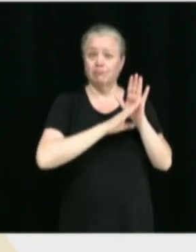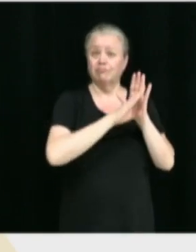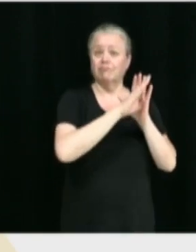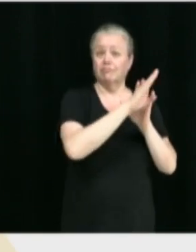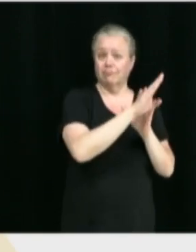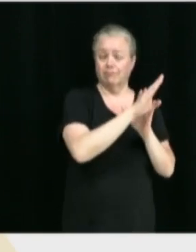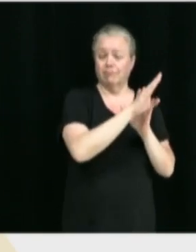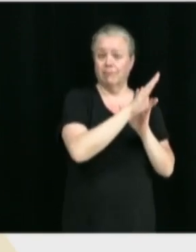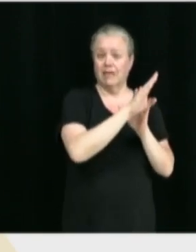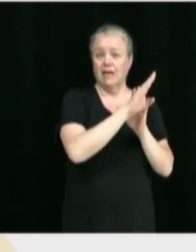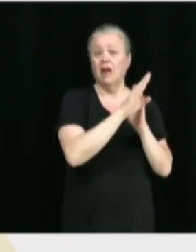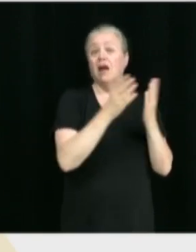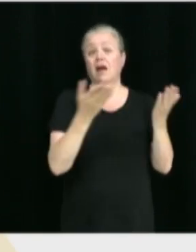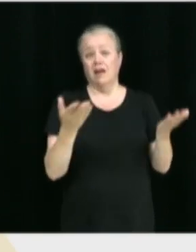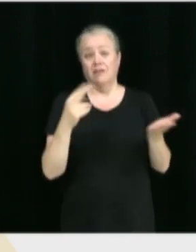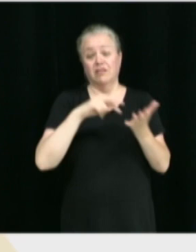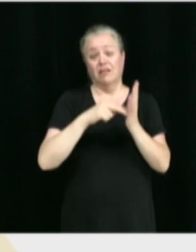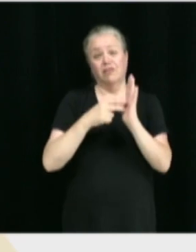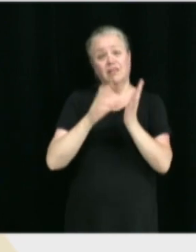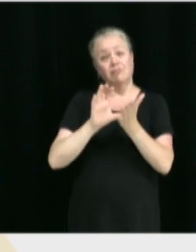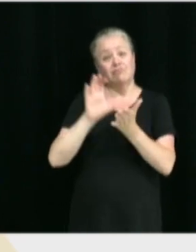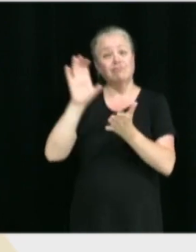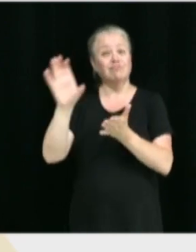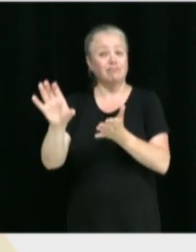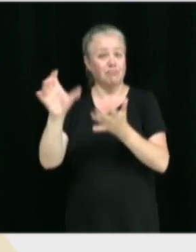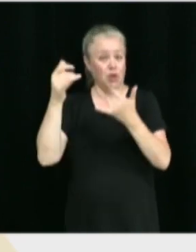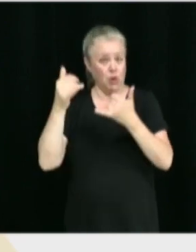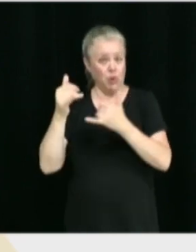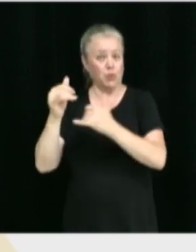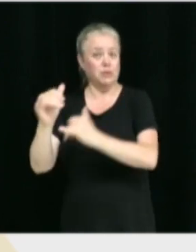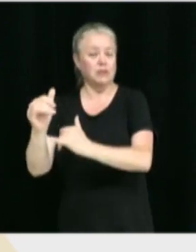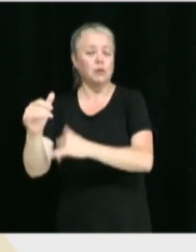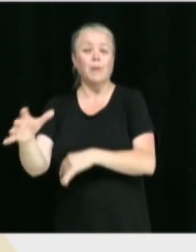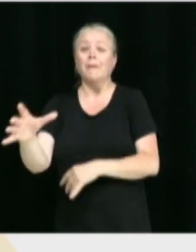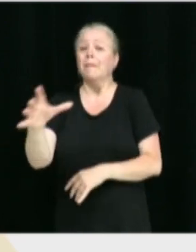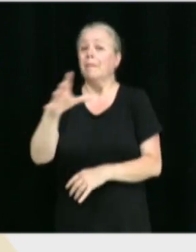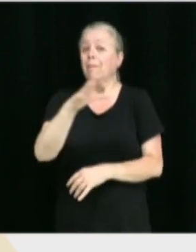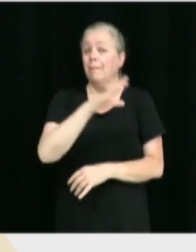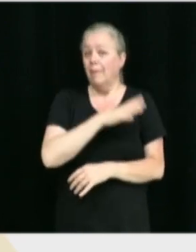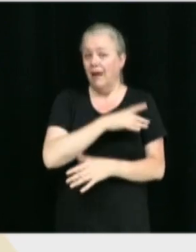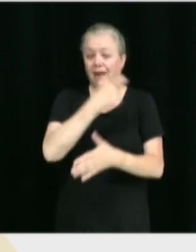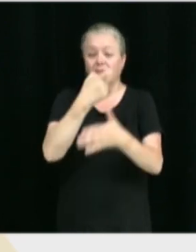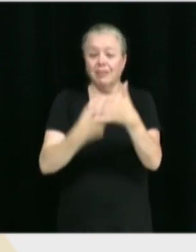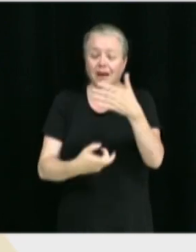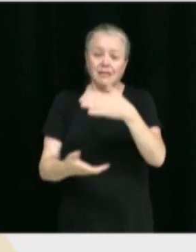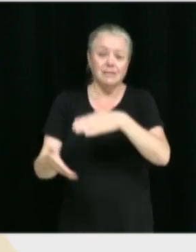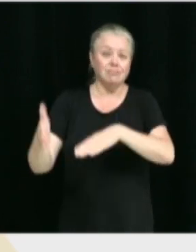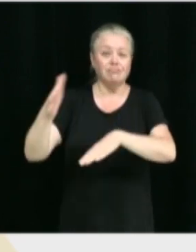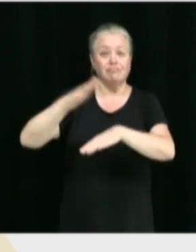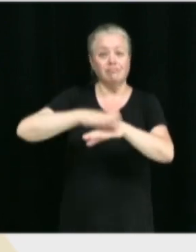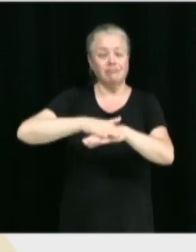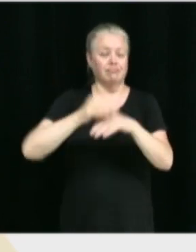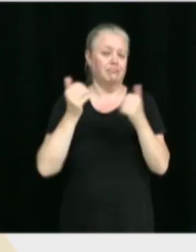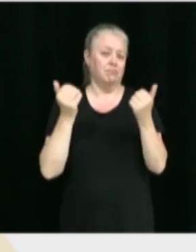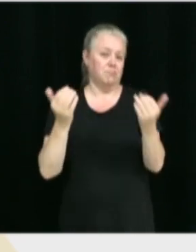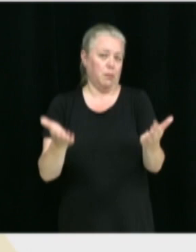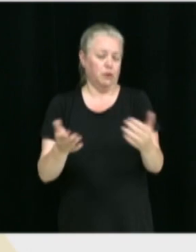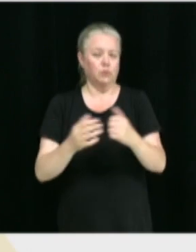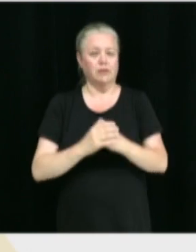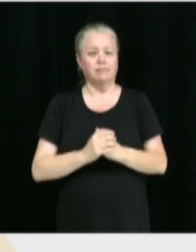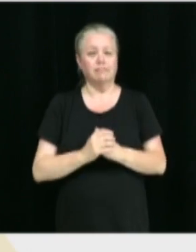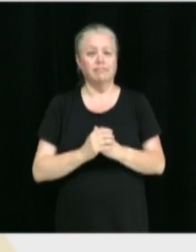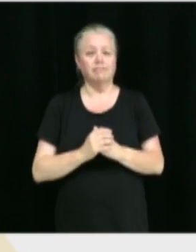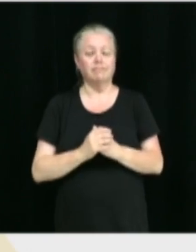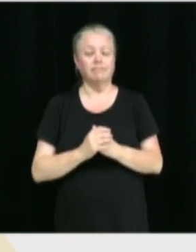permet de poursuivre les investissements sans pour autant augmenter le fardeau fiscal des victoria-villois. Si on se